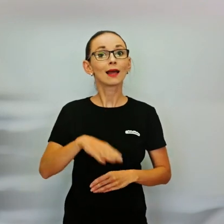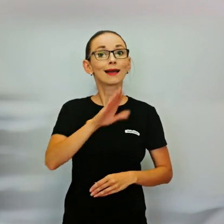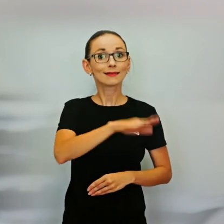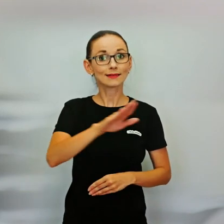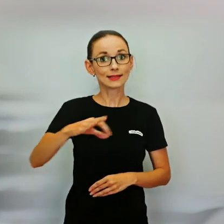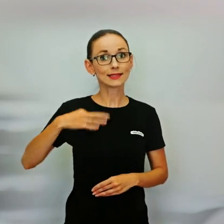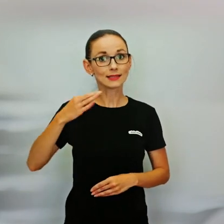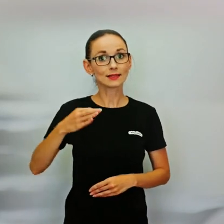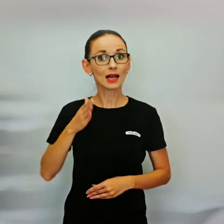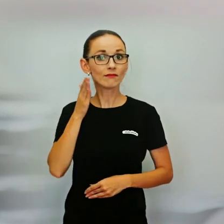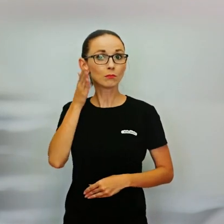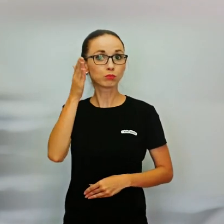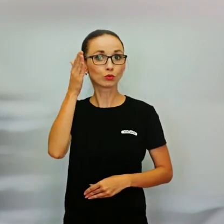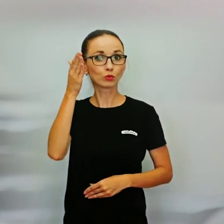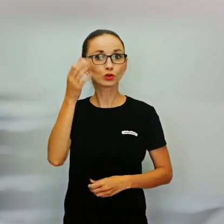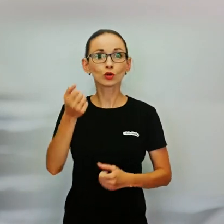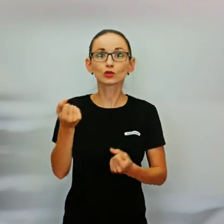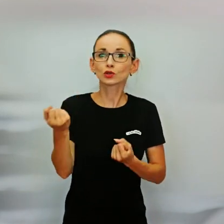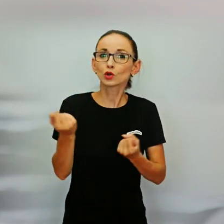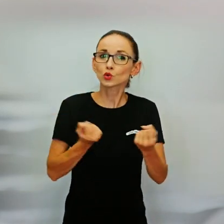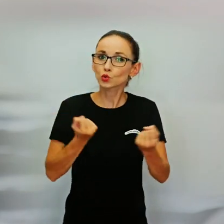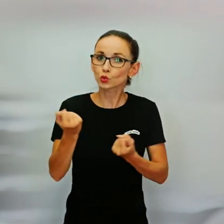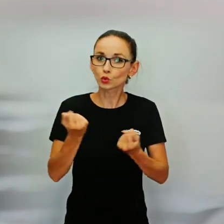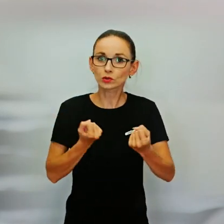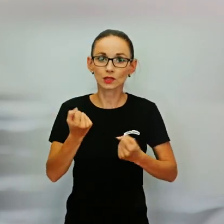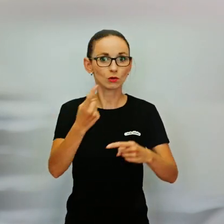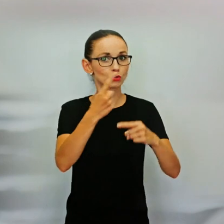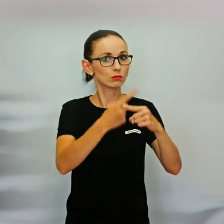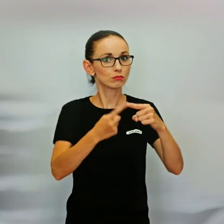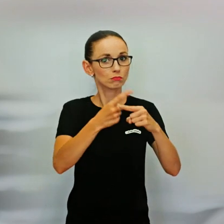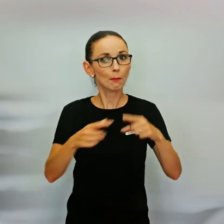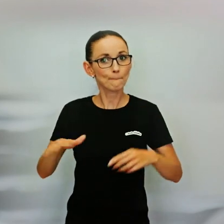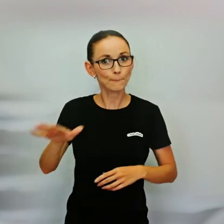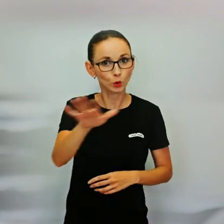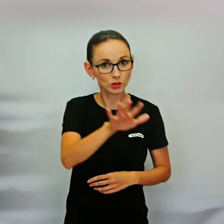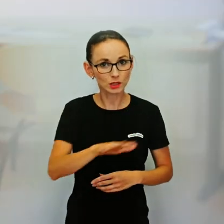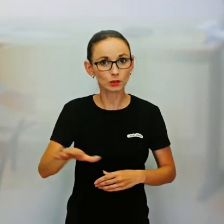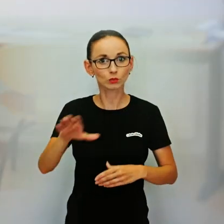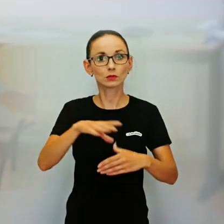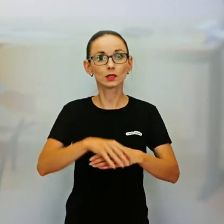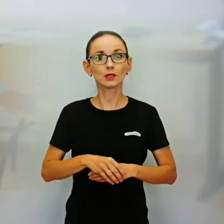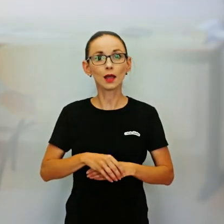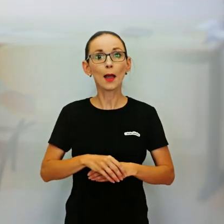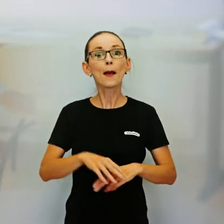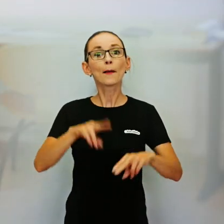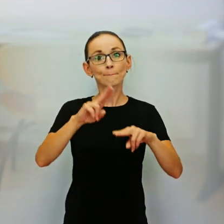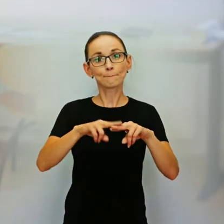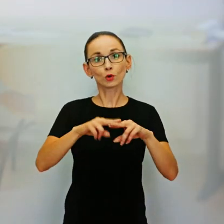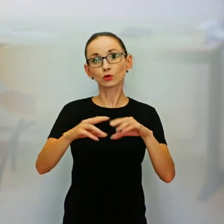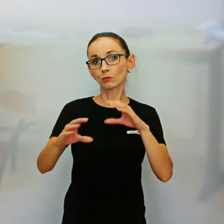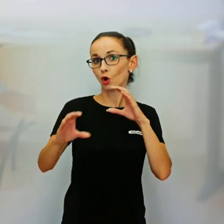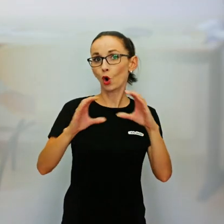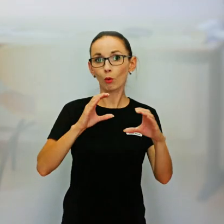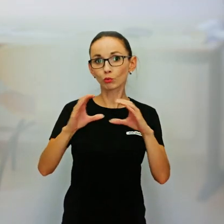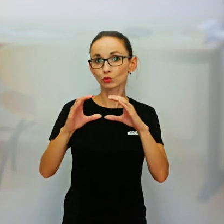Prosto takíto ľudia sú medzi nami a narodili sa do tohto sveta, tak